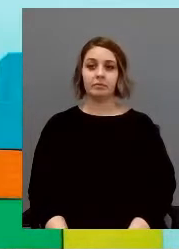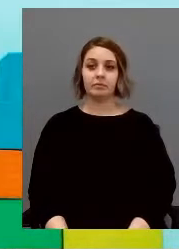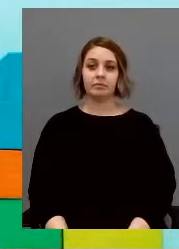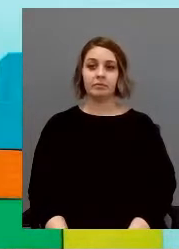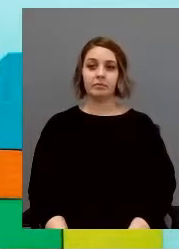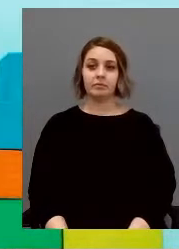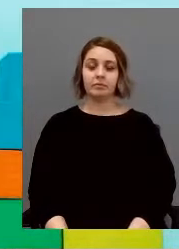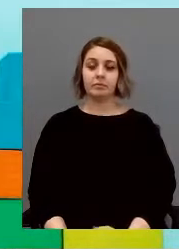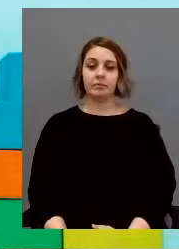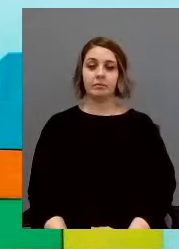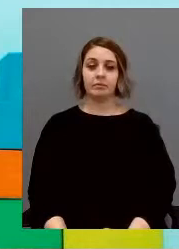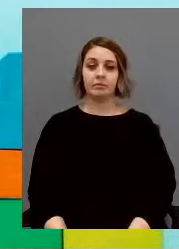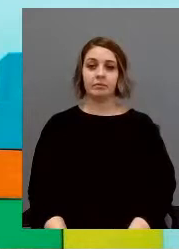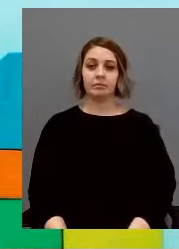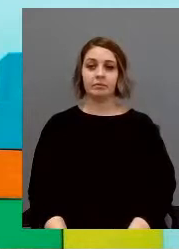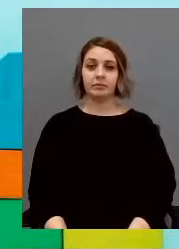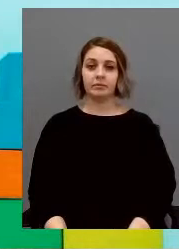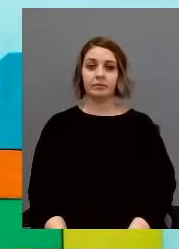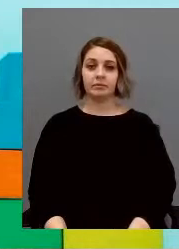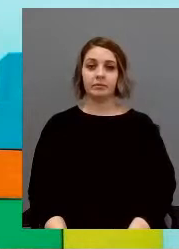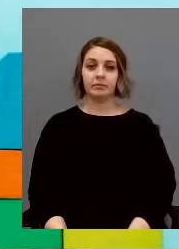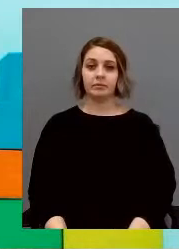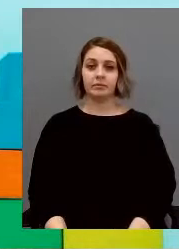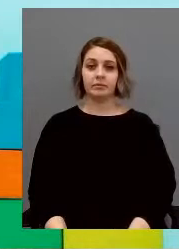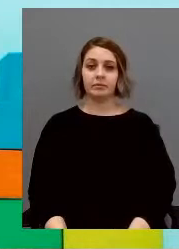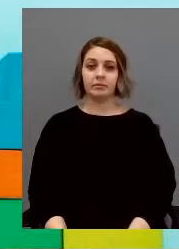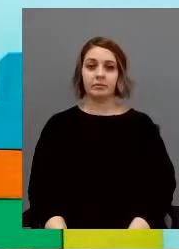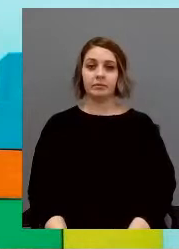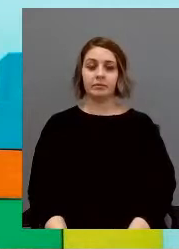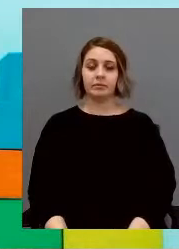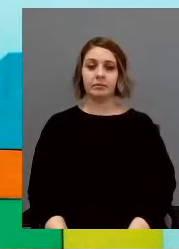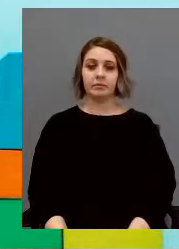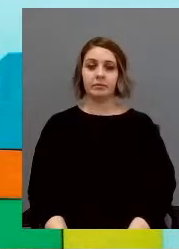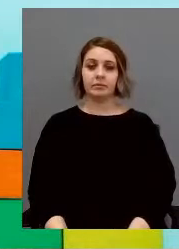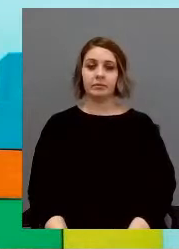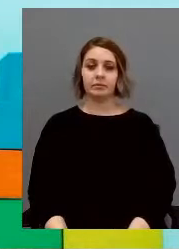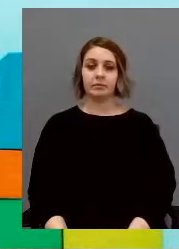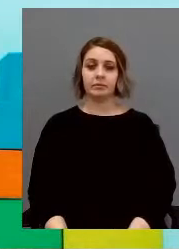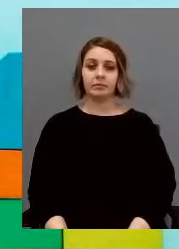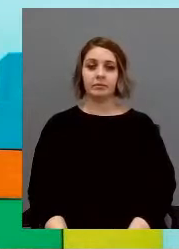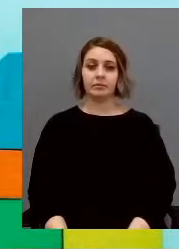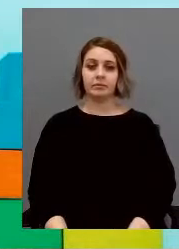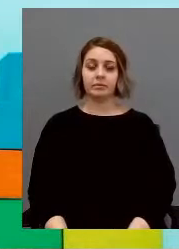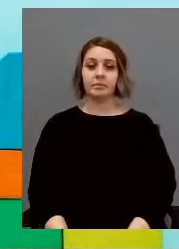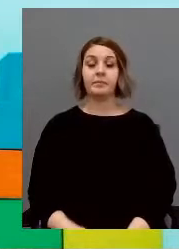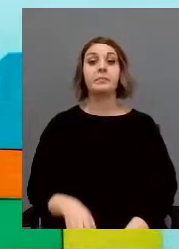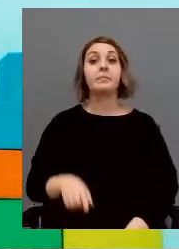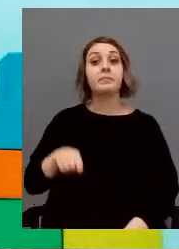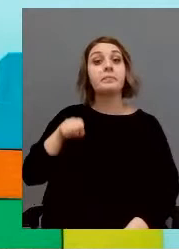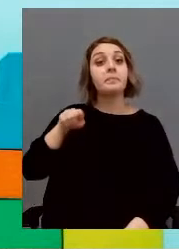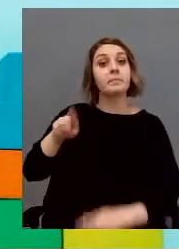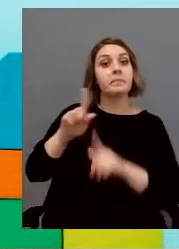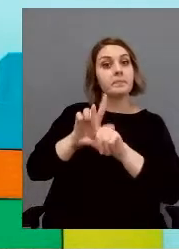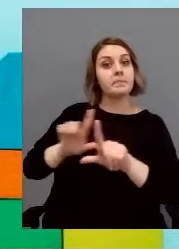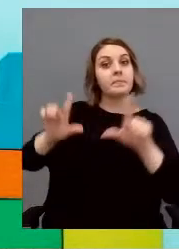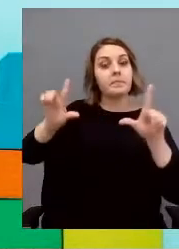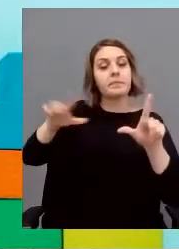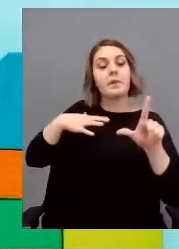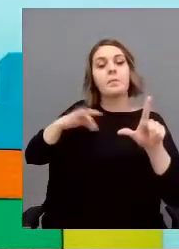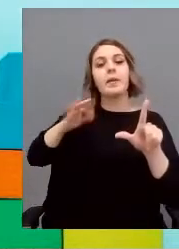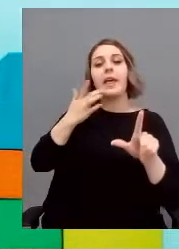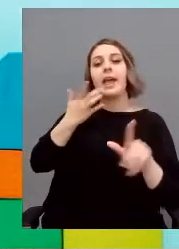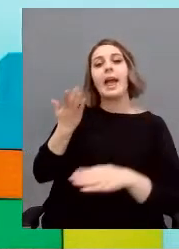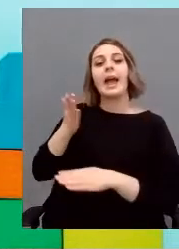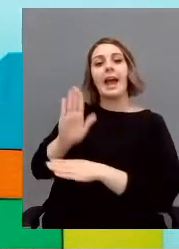lavoro nel laboratorio di creta e di ceramica a chi potrebbe sver un esempio di